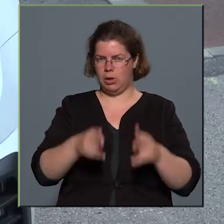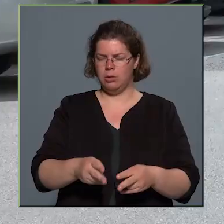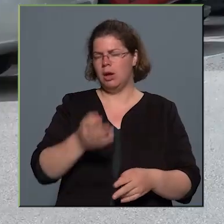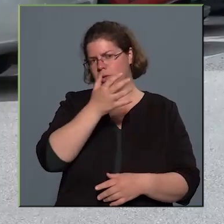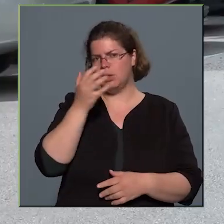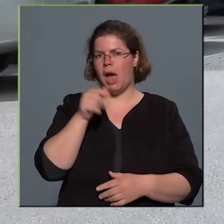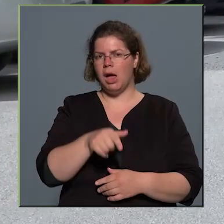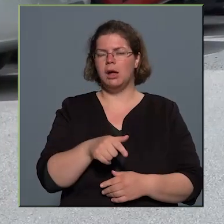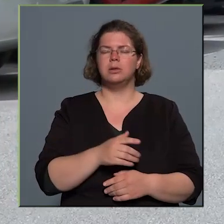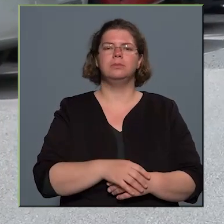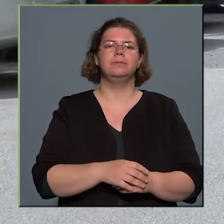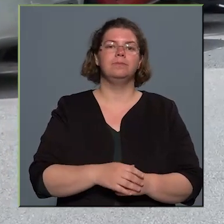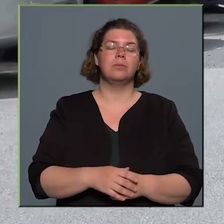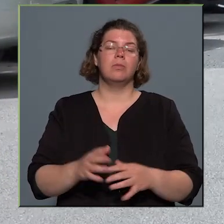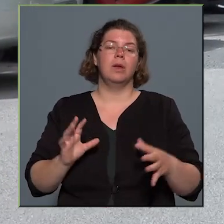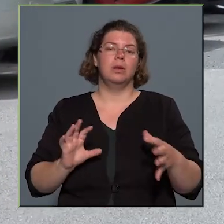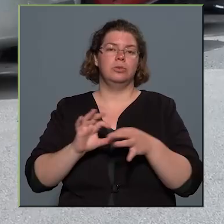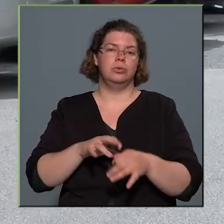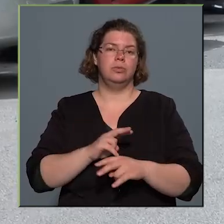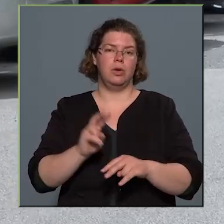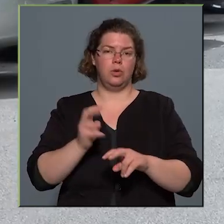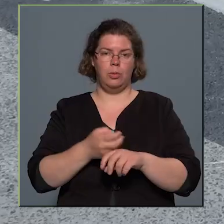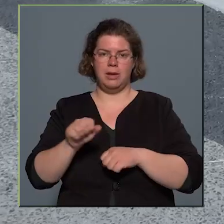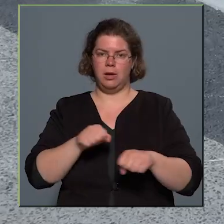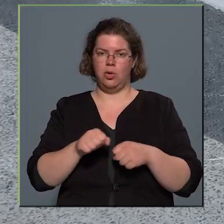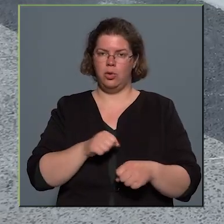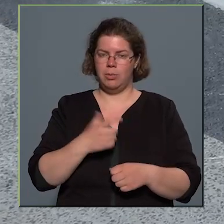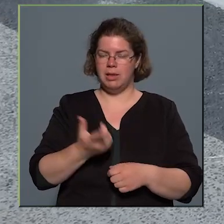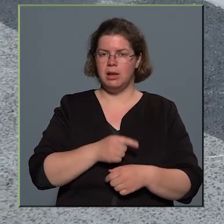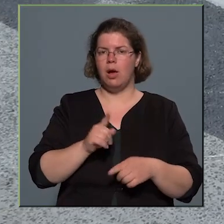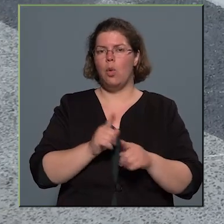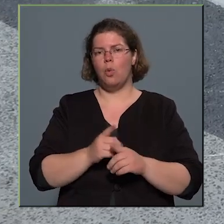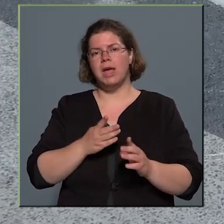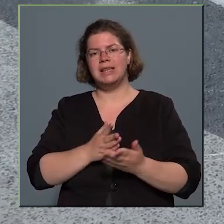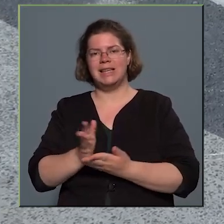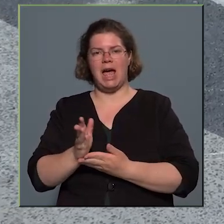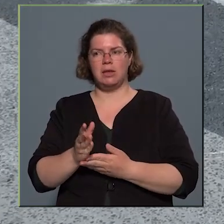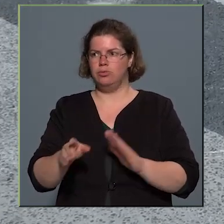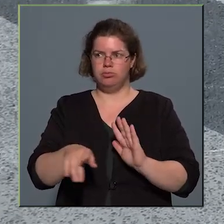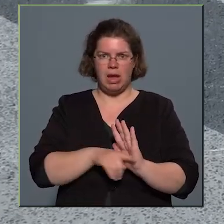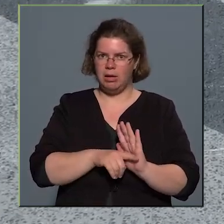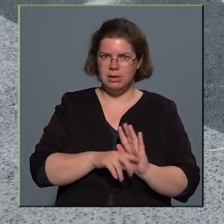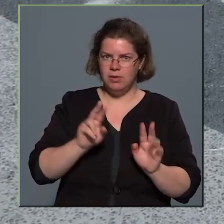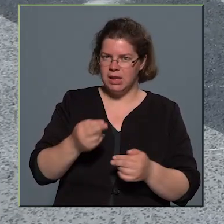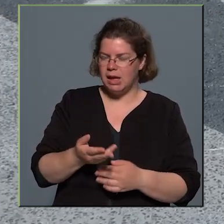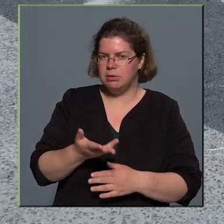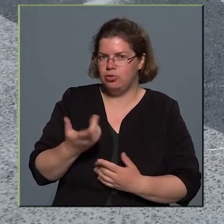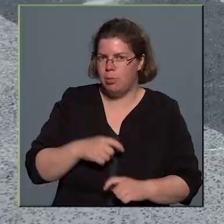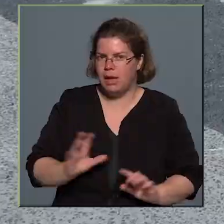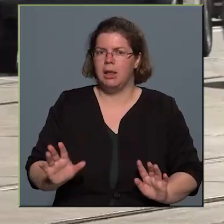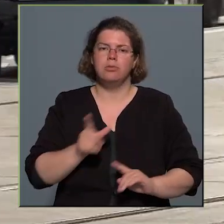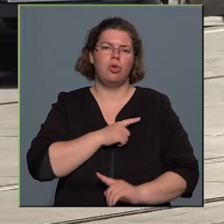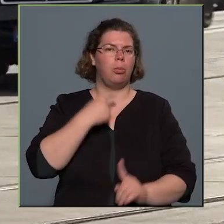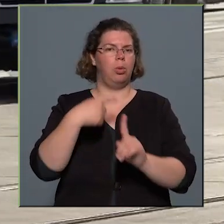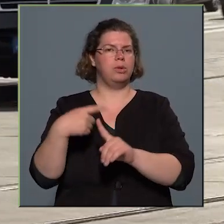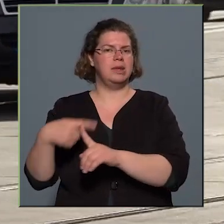kapcsolatban állunk a kőbennyai önkormányzattal. Ez idáig olyan irányú, tehát negatív visszajelzés nem érkezett hozzánk, kizárólag pozitív.